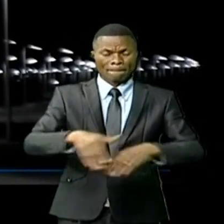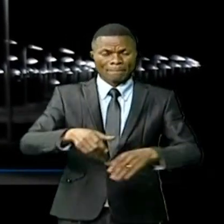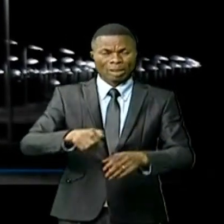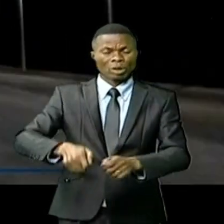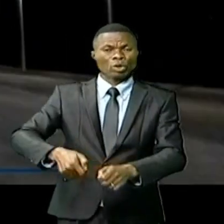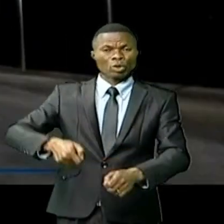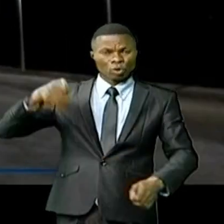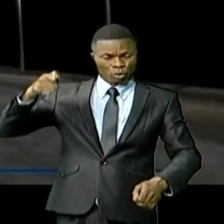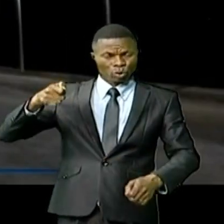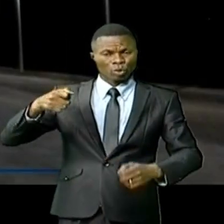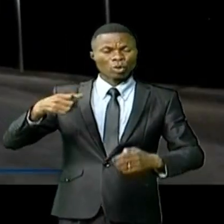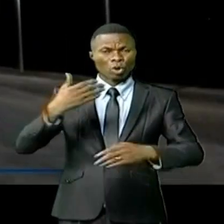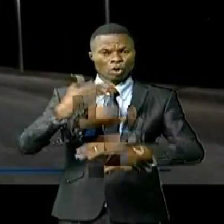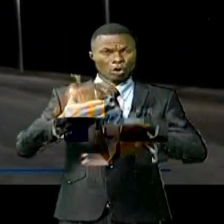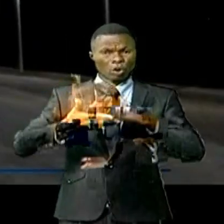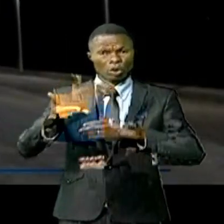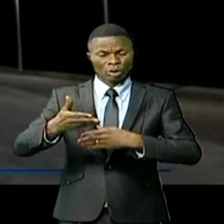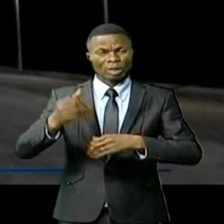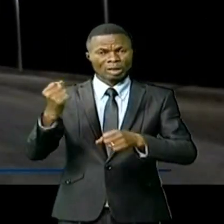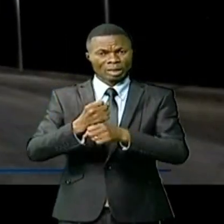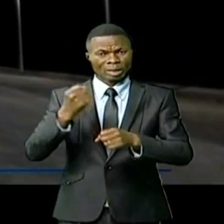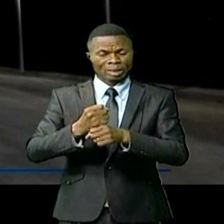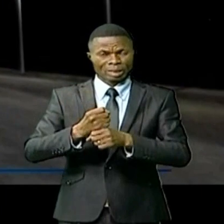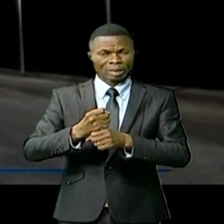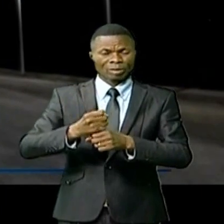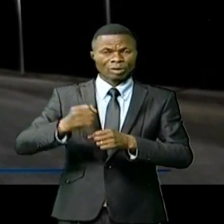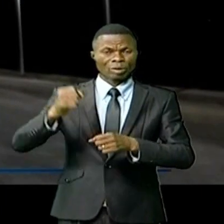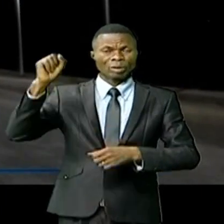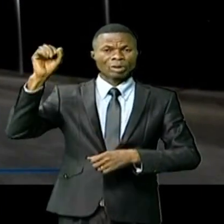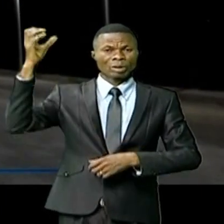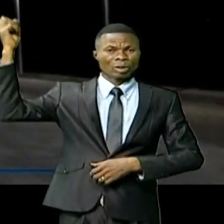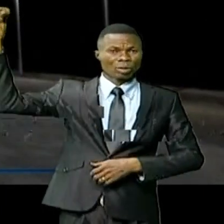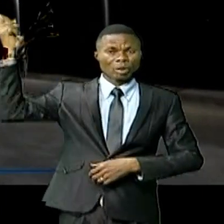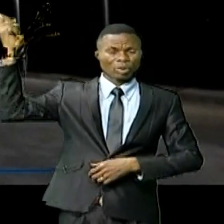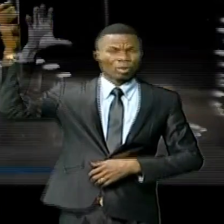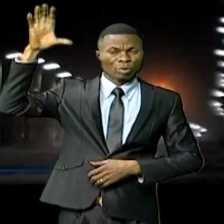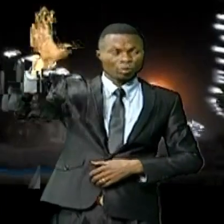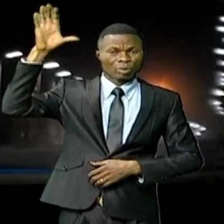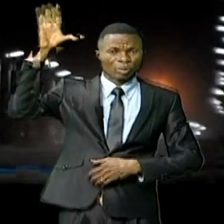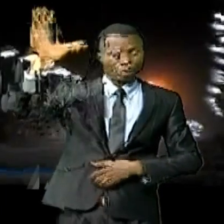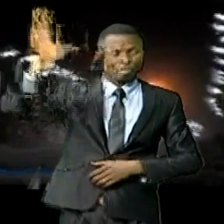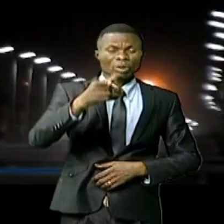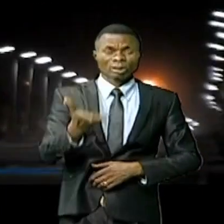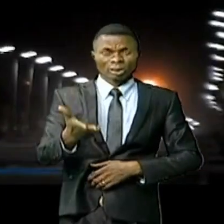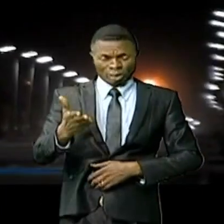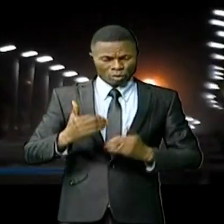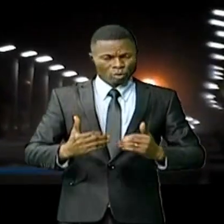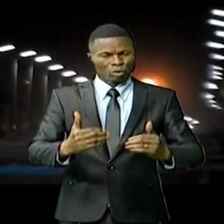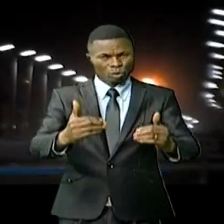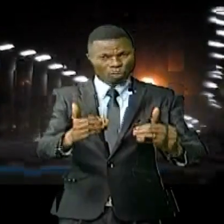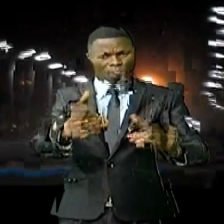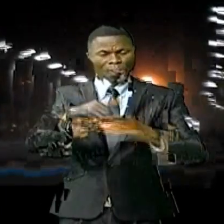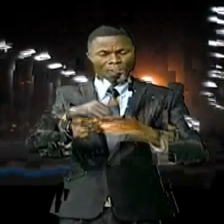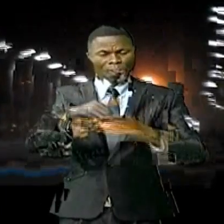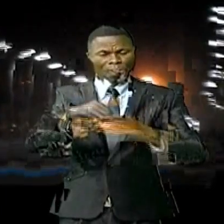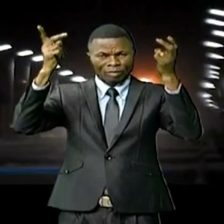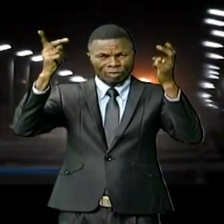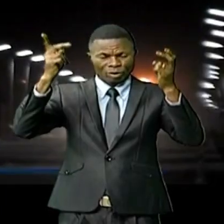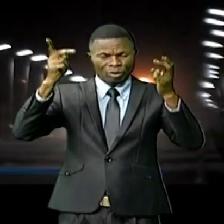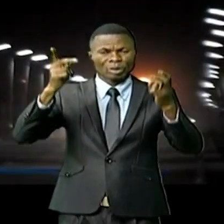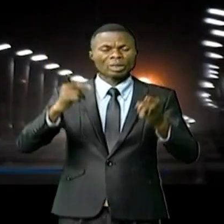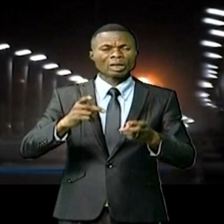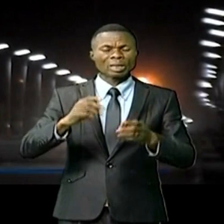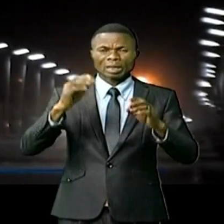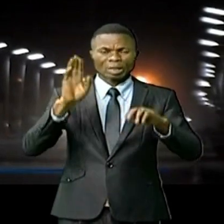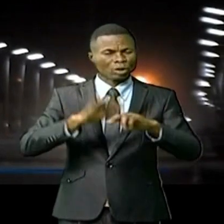construction, mais en attendant, les opérations d'installation de l'éclairage public à partir de ce moment vont se poursuivre dans les quartiers qui n'en sont